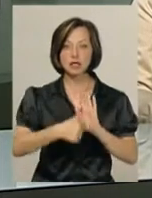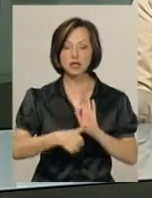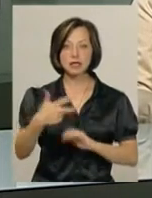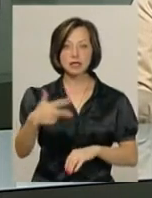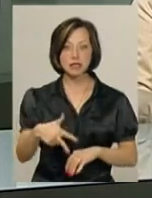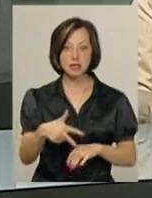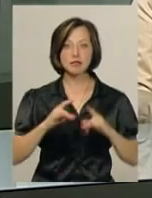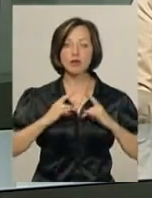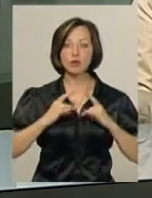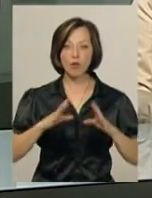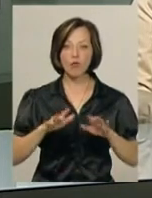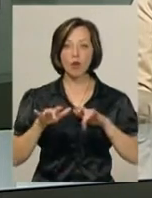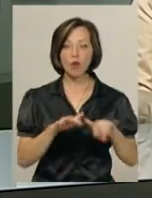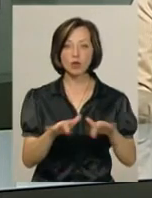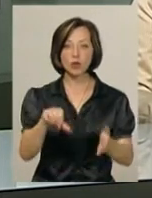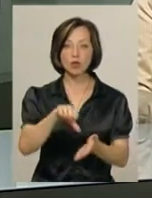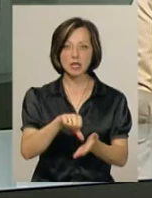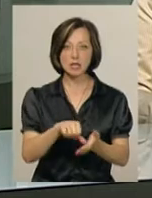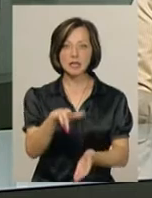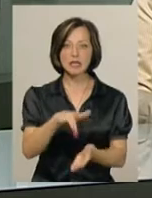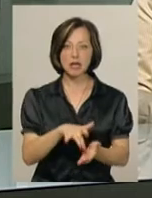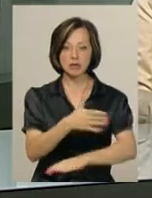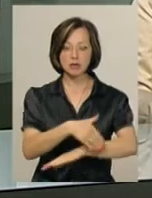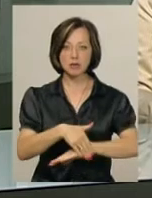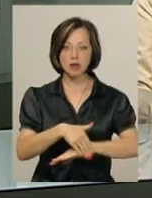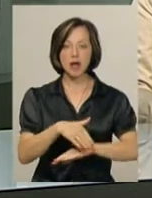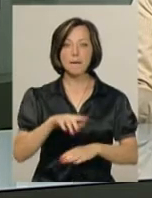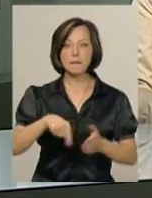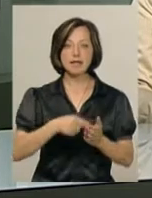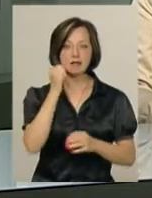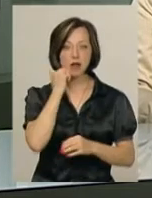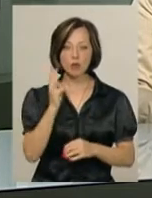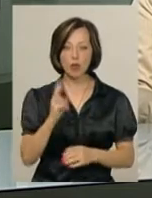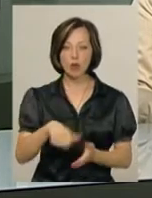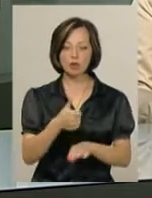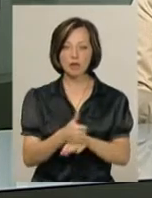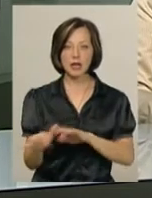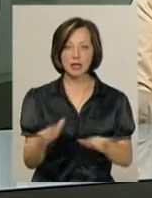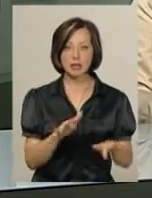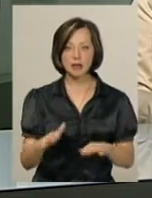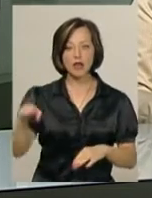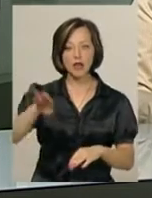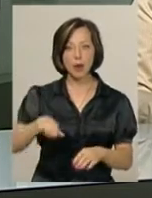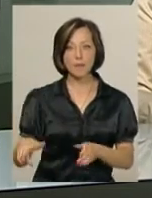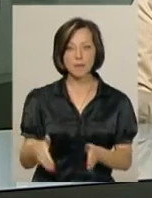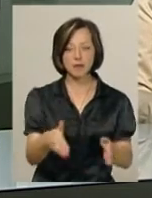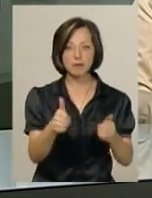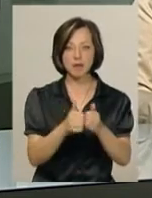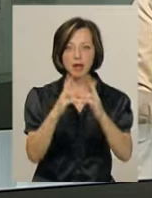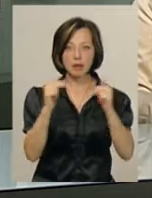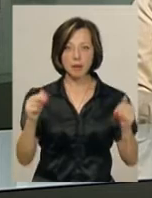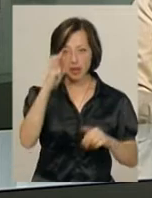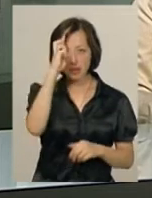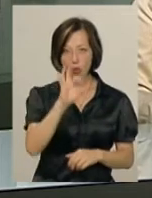.30 зі святкової ходи учасників центром Старокостянтинова. Основне ж дійство відбуватиметься на набережній біля замку князів